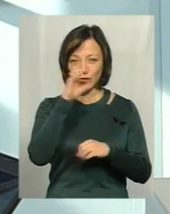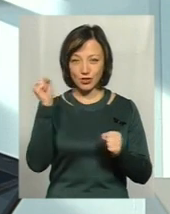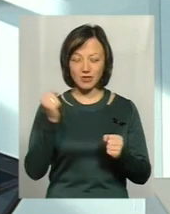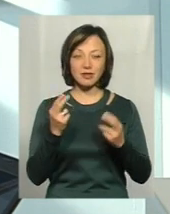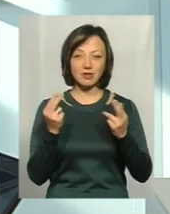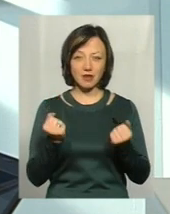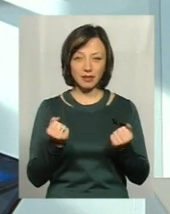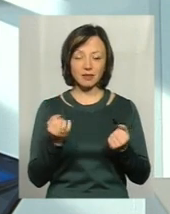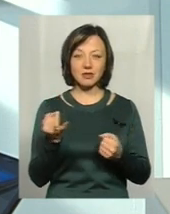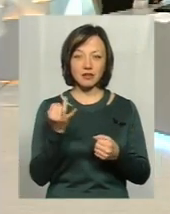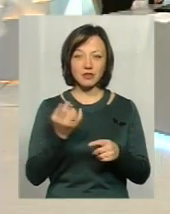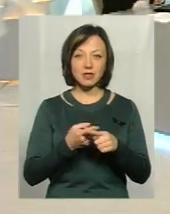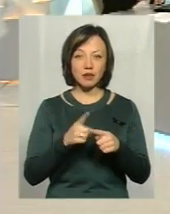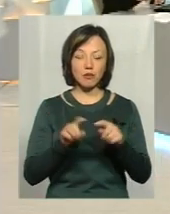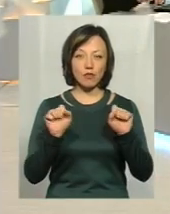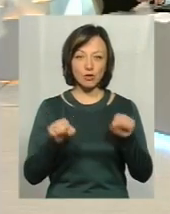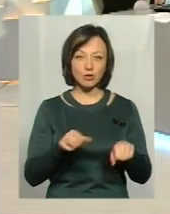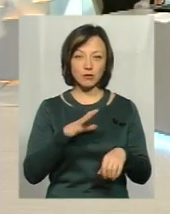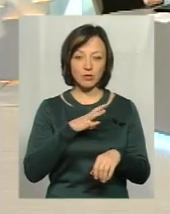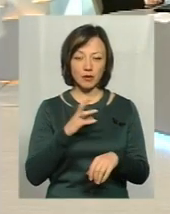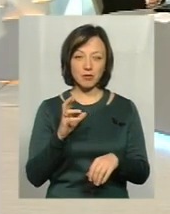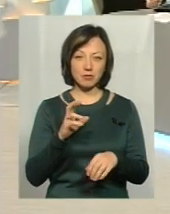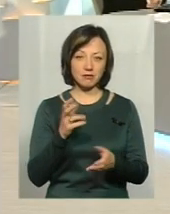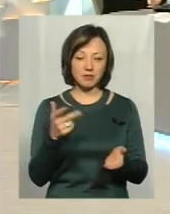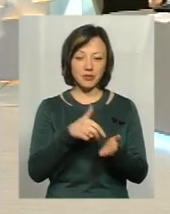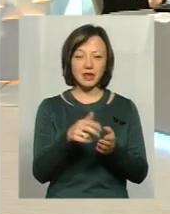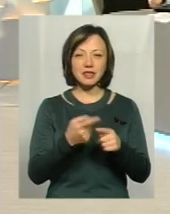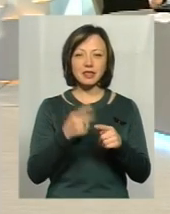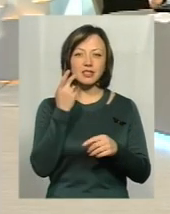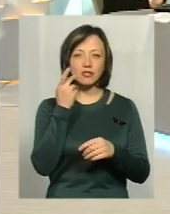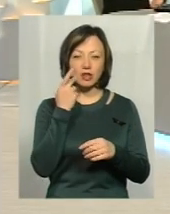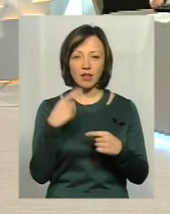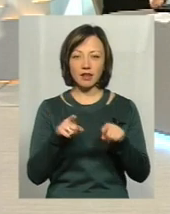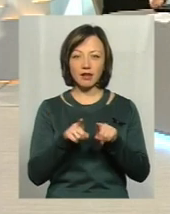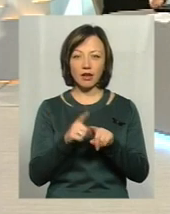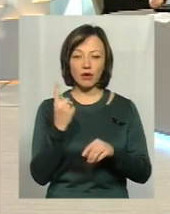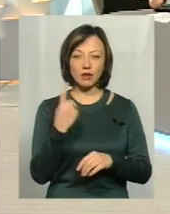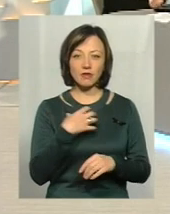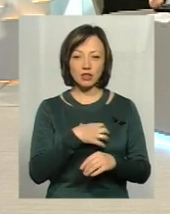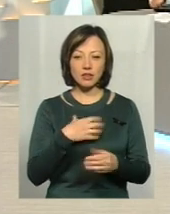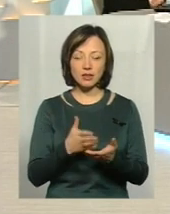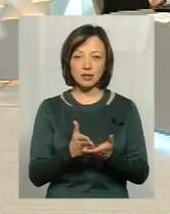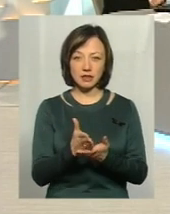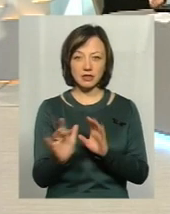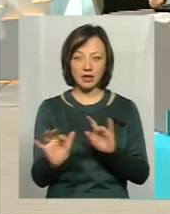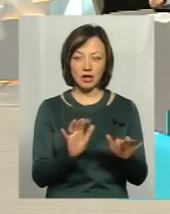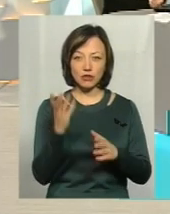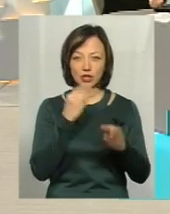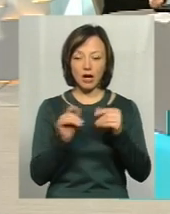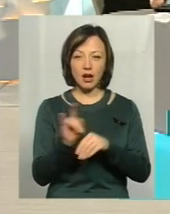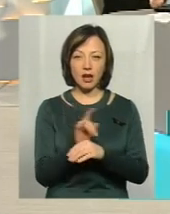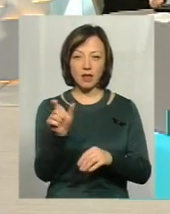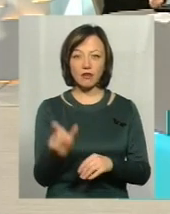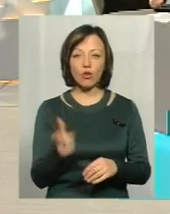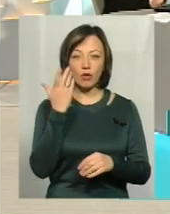Що саме цікаве, що це ж можна було все ж таки перейти декільше. Зазвичай це один з таких аспектів діяльності шахраїв,